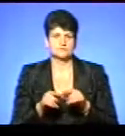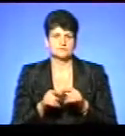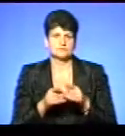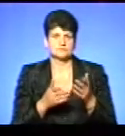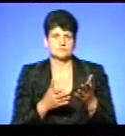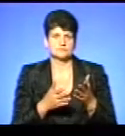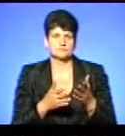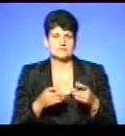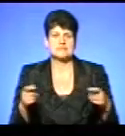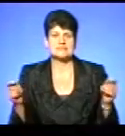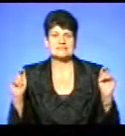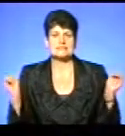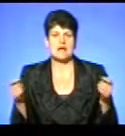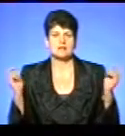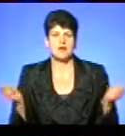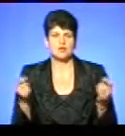скакав.